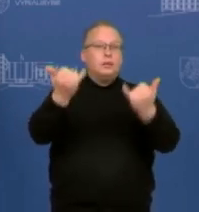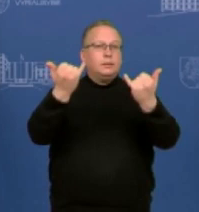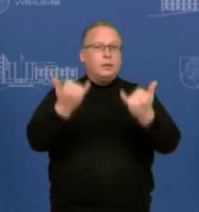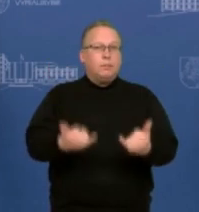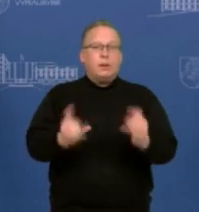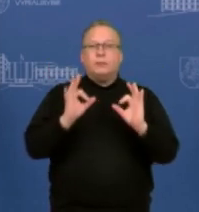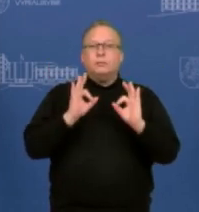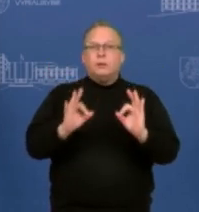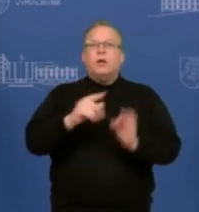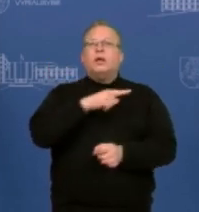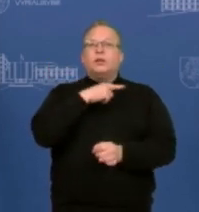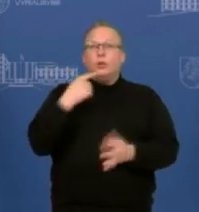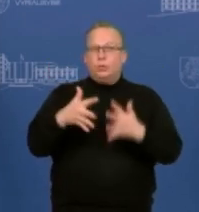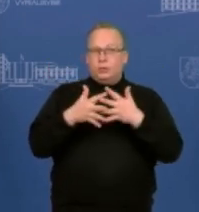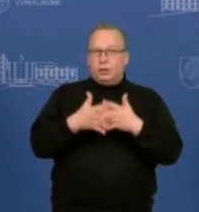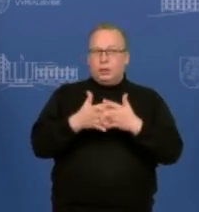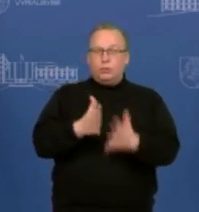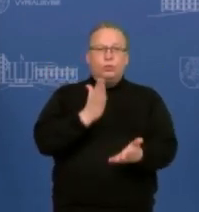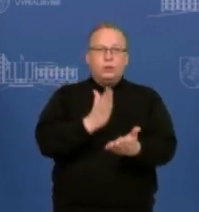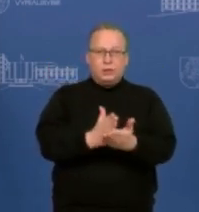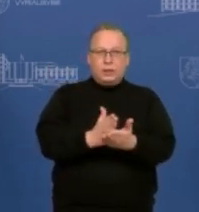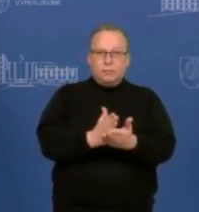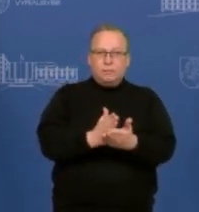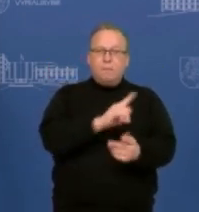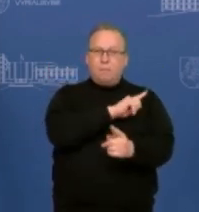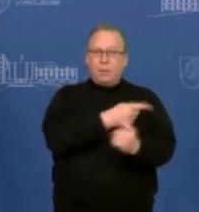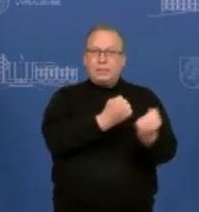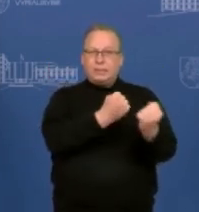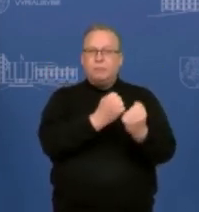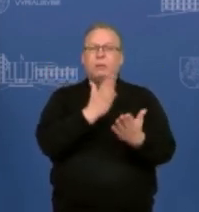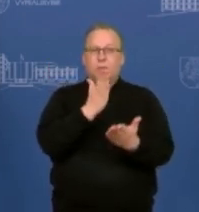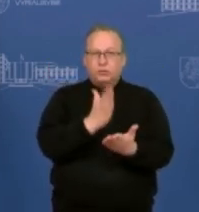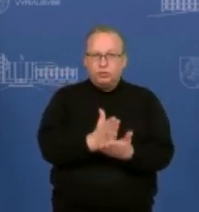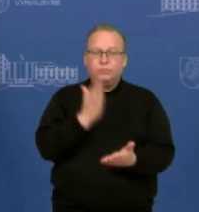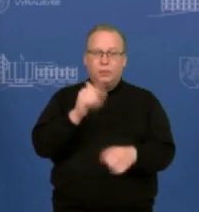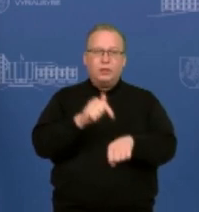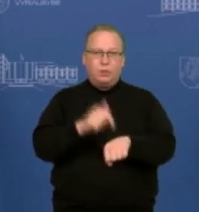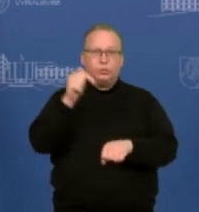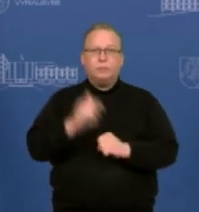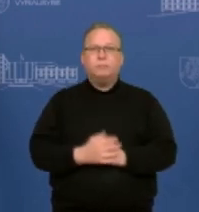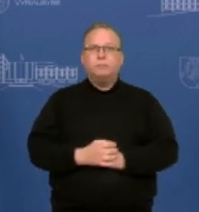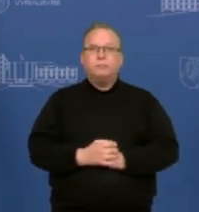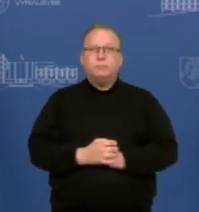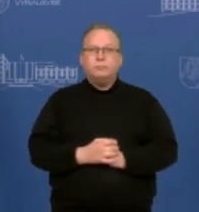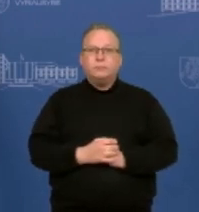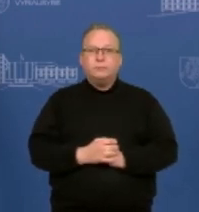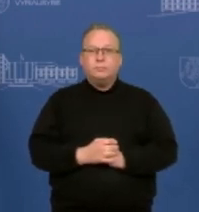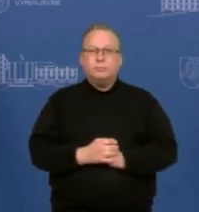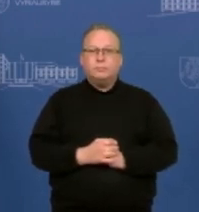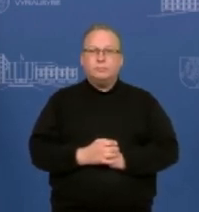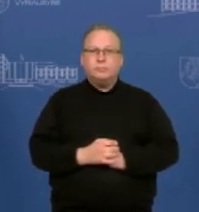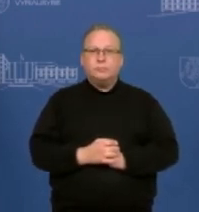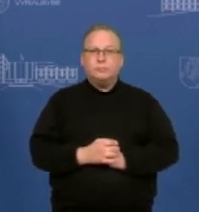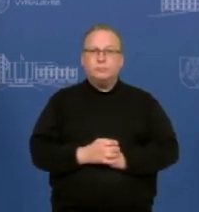momentu tikrai daug dalykų, daug sustiprinimo, daug pastiprinimo jaučiame, matome praktiškai kiekvieną dieną. Milda